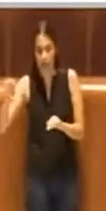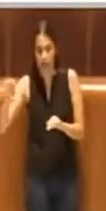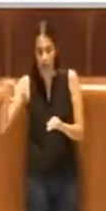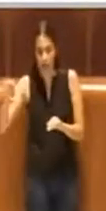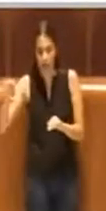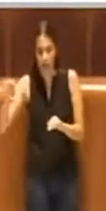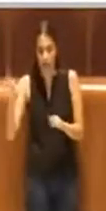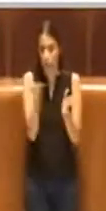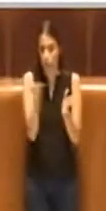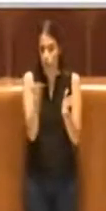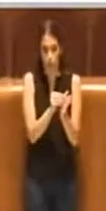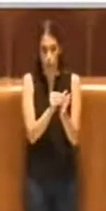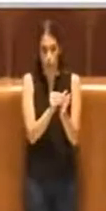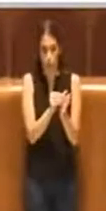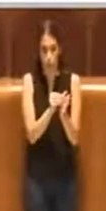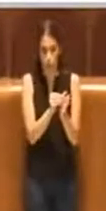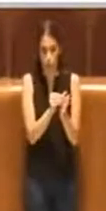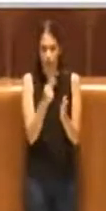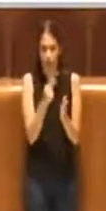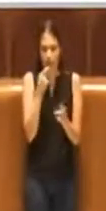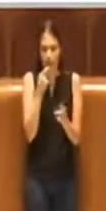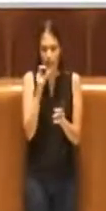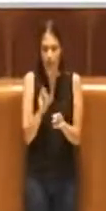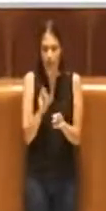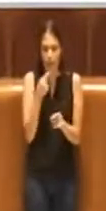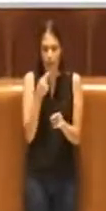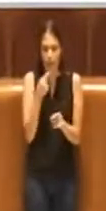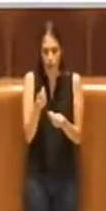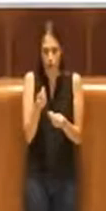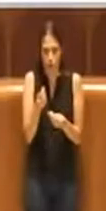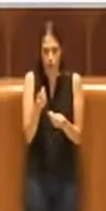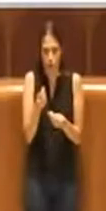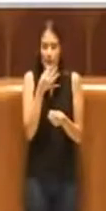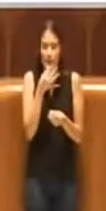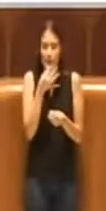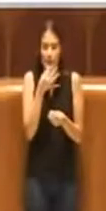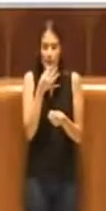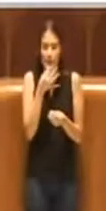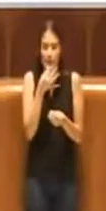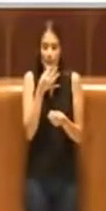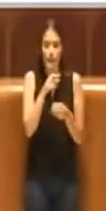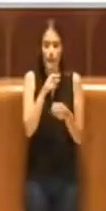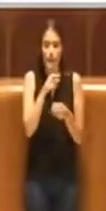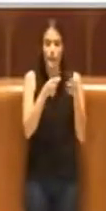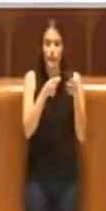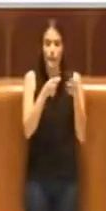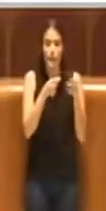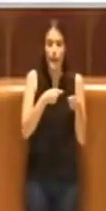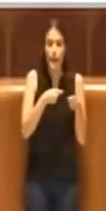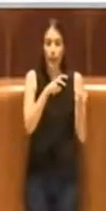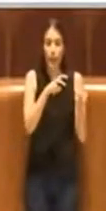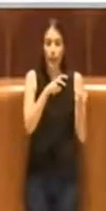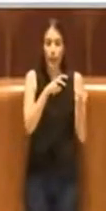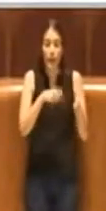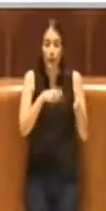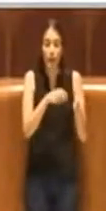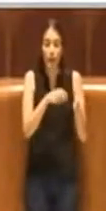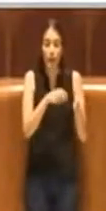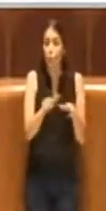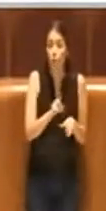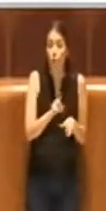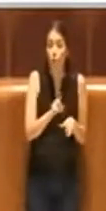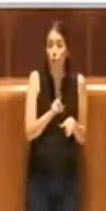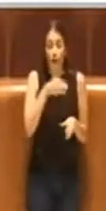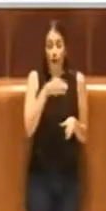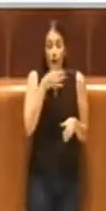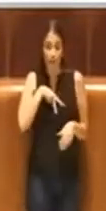Chi sono questi soggetti proponenti? Sono i mercati agricoli non comunali privati che devono